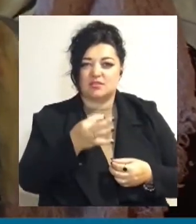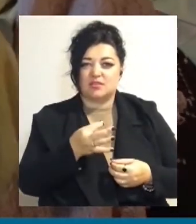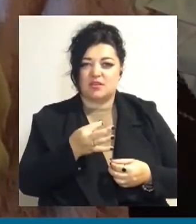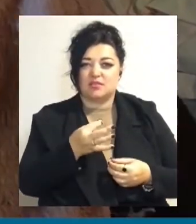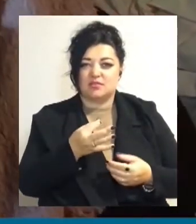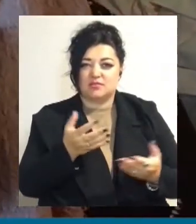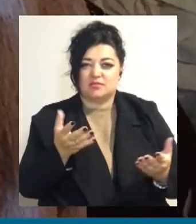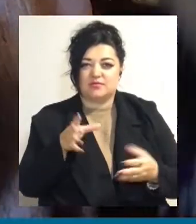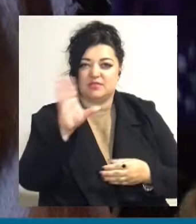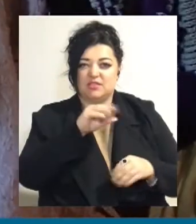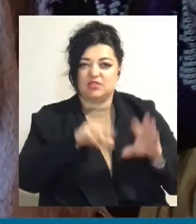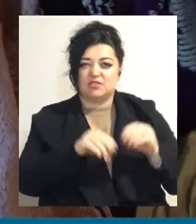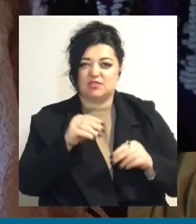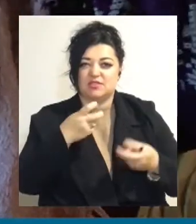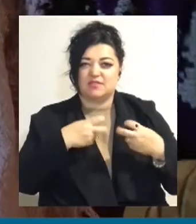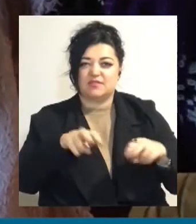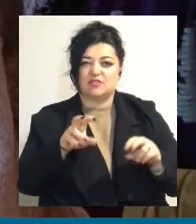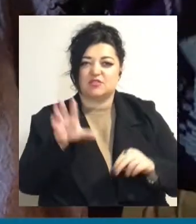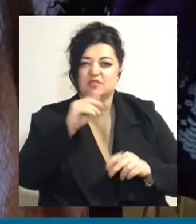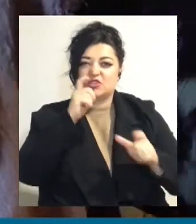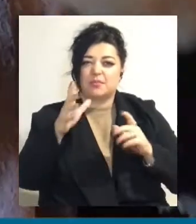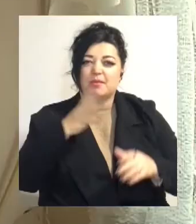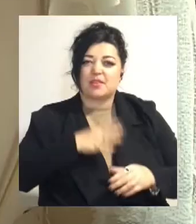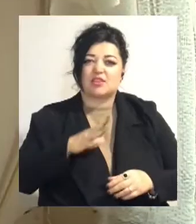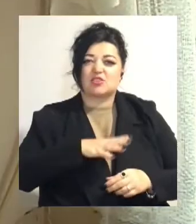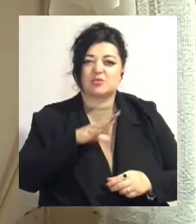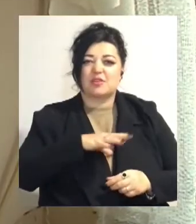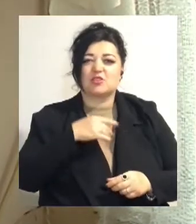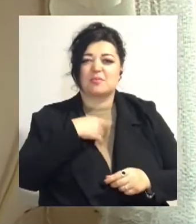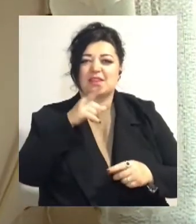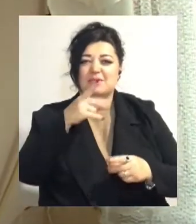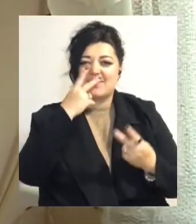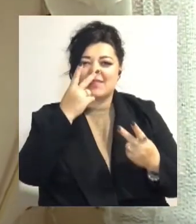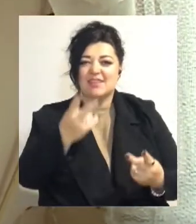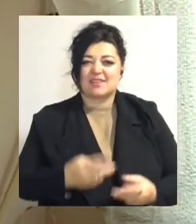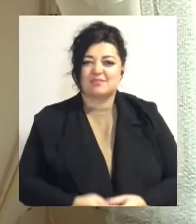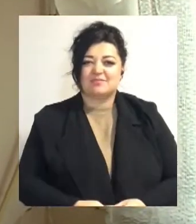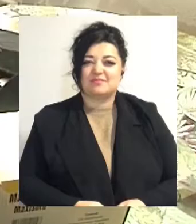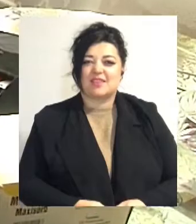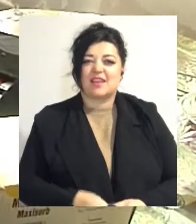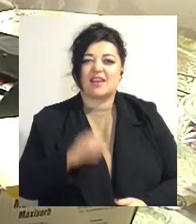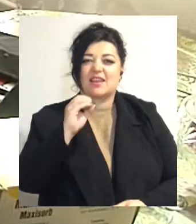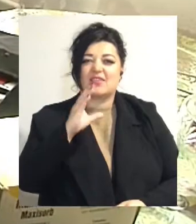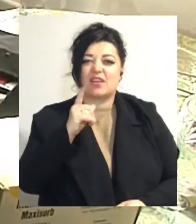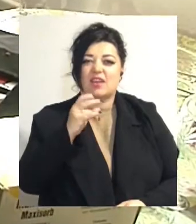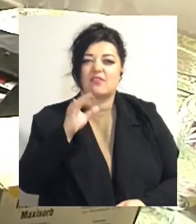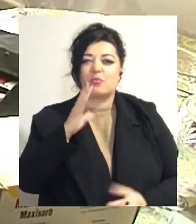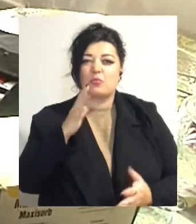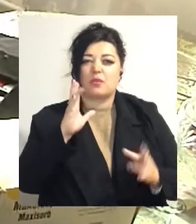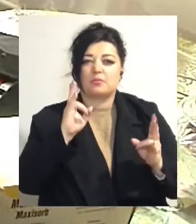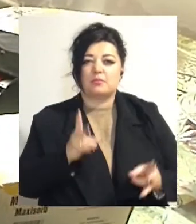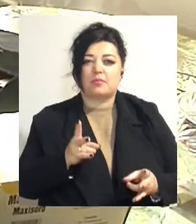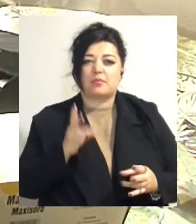сусіді всі вийшли. Те кричать, подожди, подожди, ми тебе бачимо. Євгенія в момент падіння дерева знаходилася в